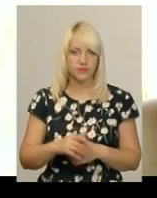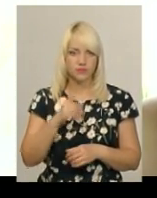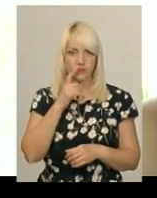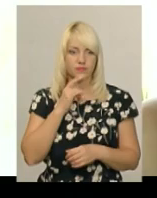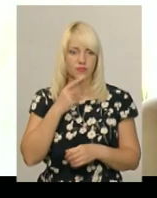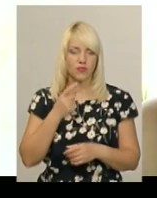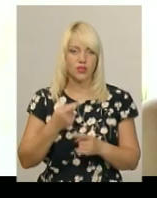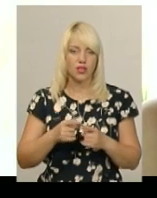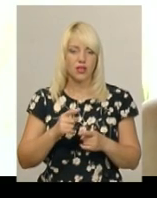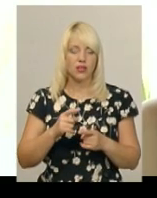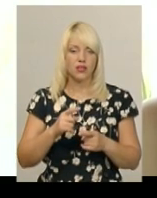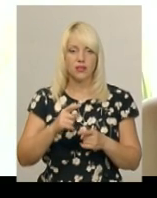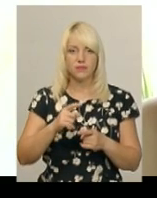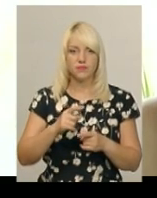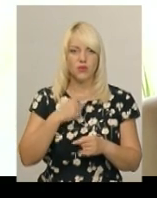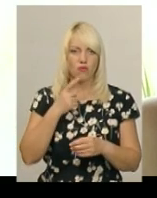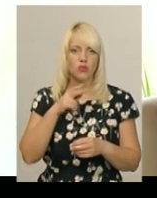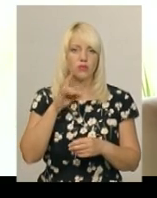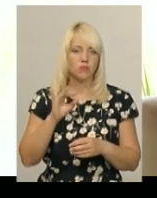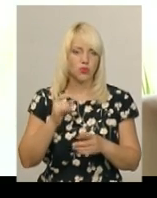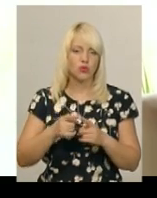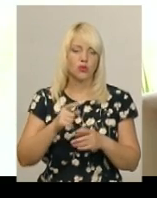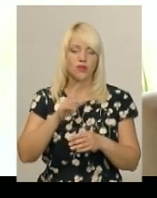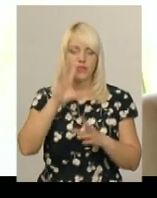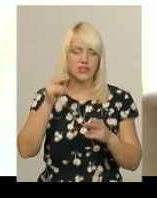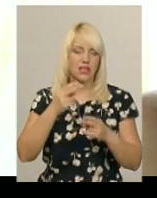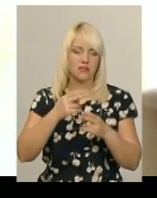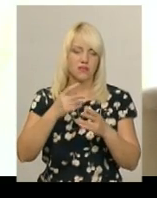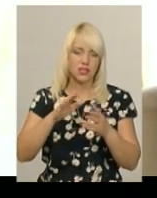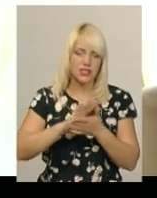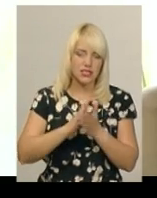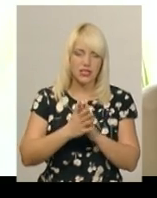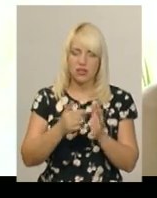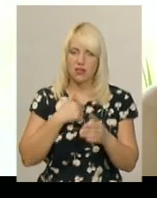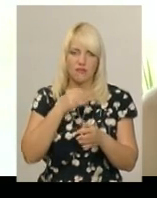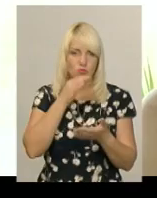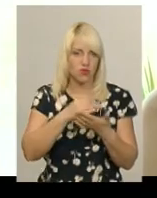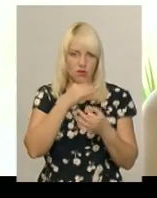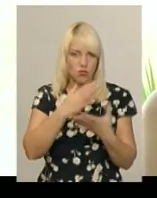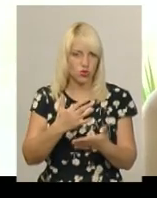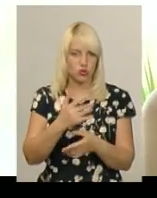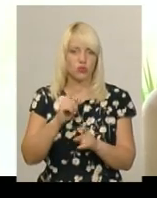техніологічні сустави. Він цієї інформації мав би вам надати при вашому вважанні. А ви не відповідаєте?